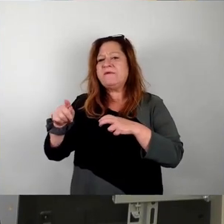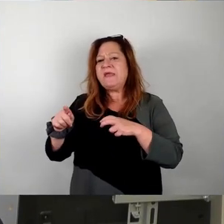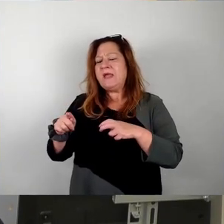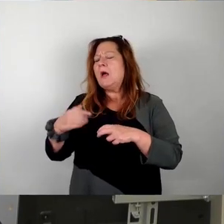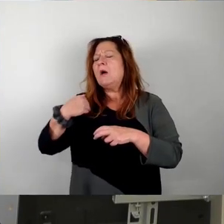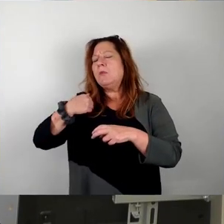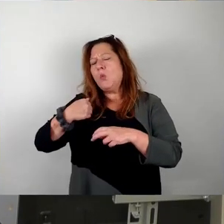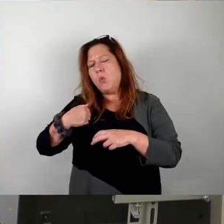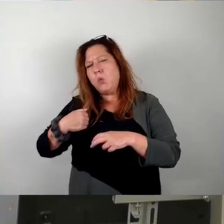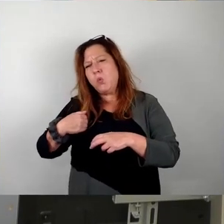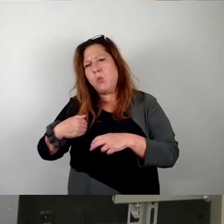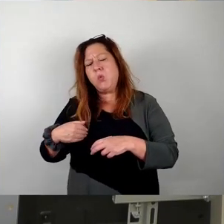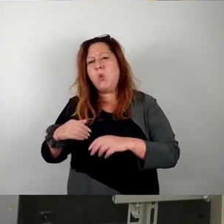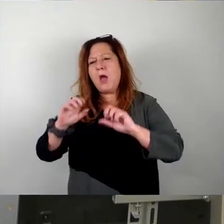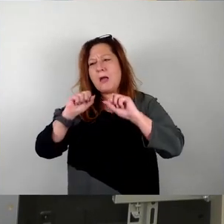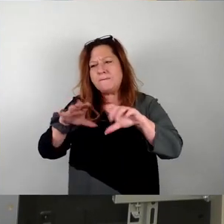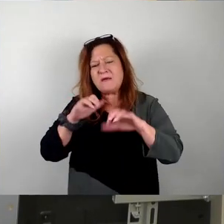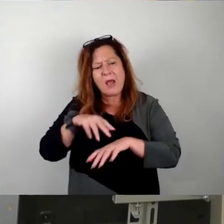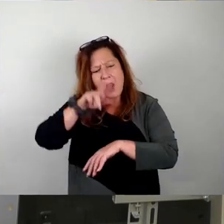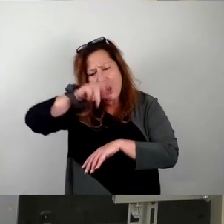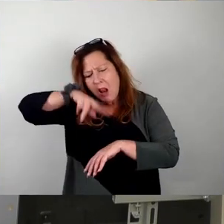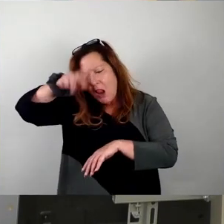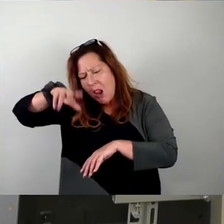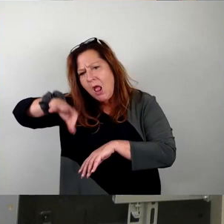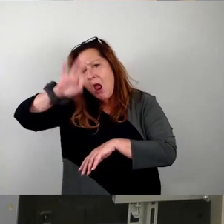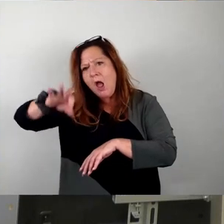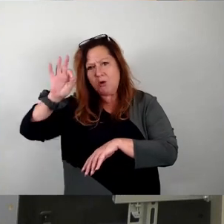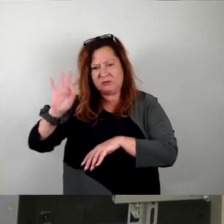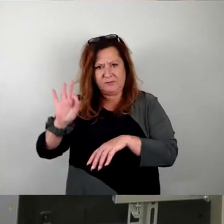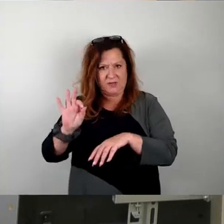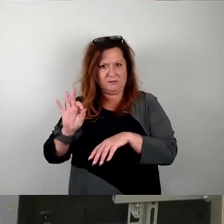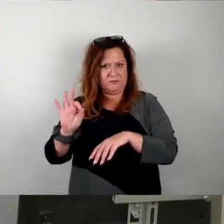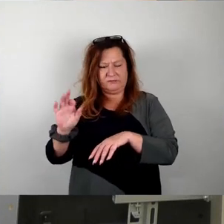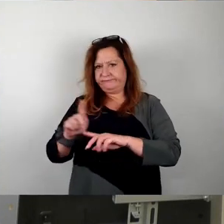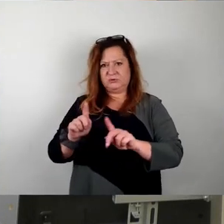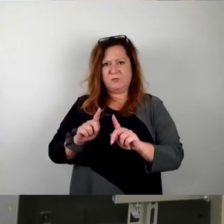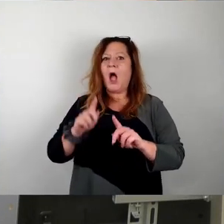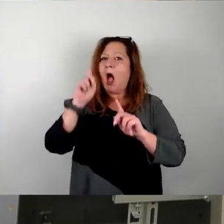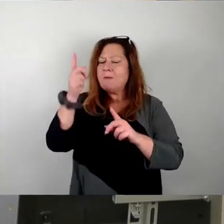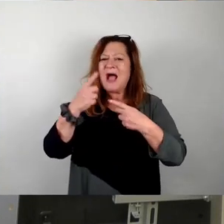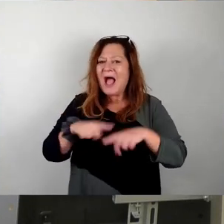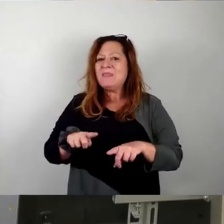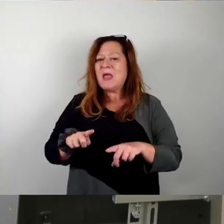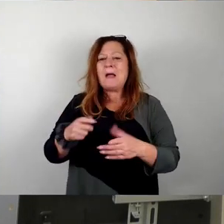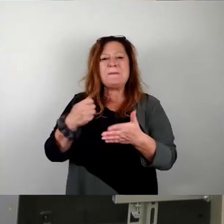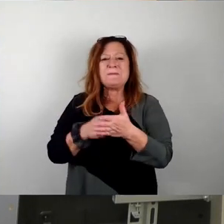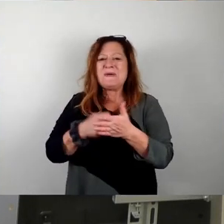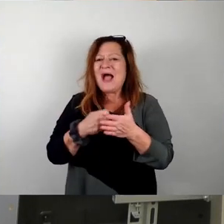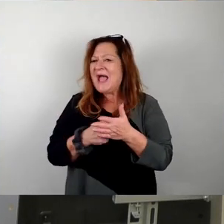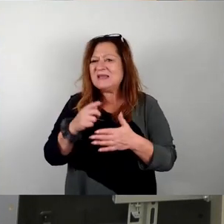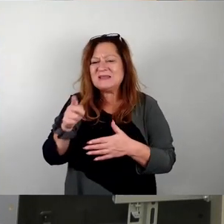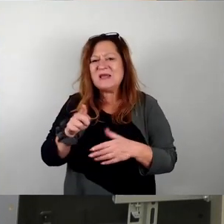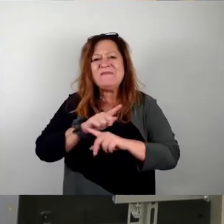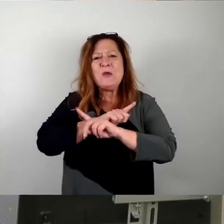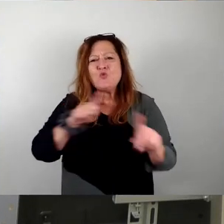die vielen Bewerber lesen und auswählen zu müssen. Zum anderen aber, weil es bei dem Preis weniger darum geht, Unbekanntes zu